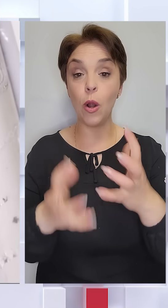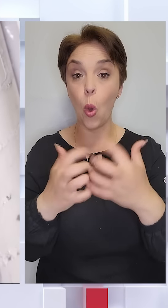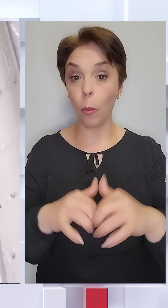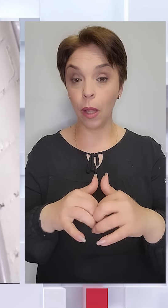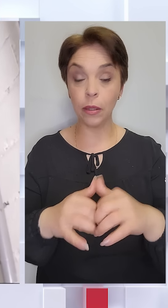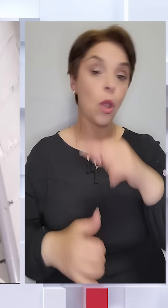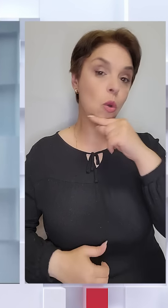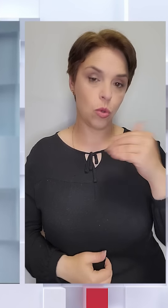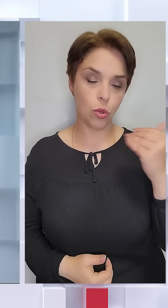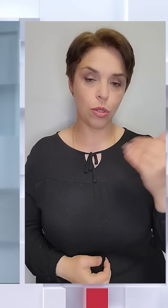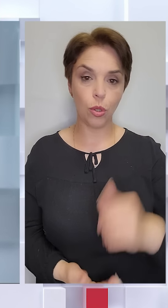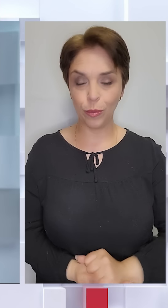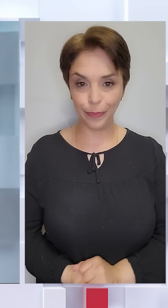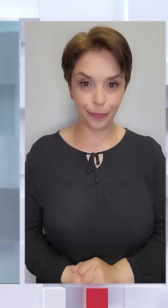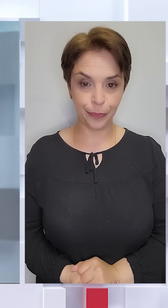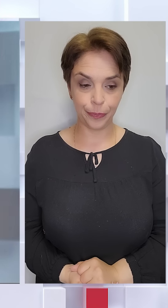Росією.